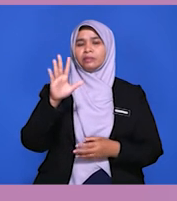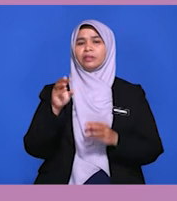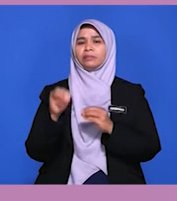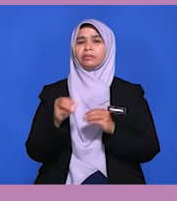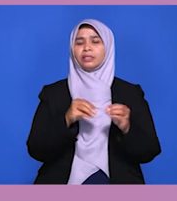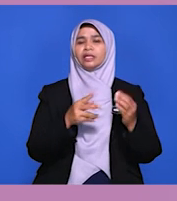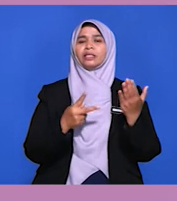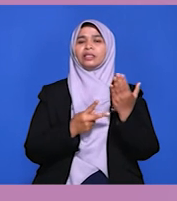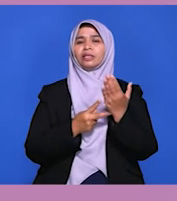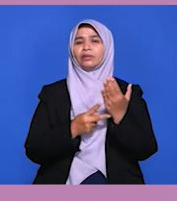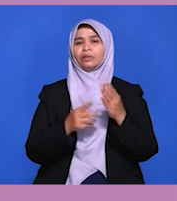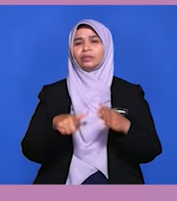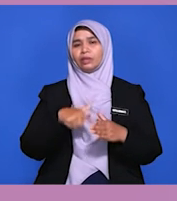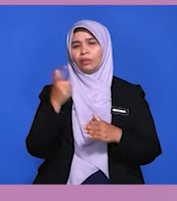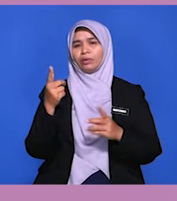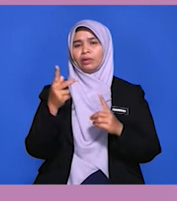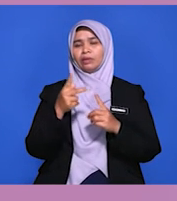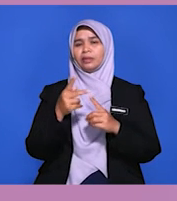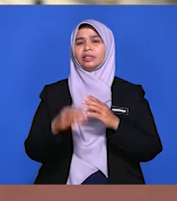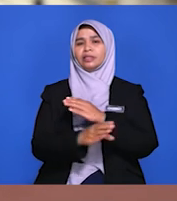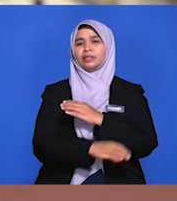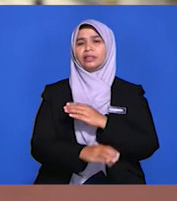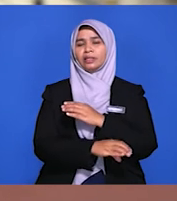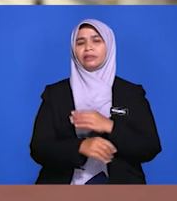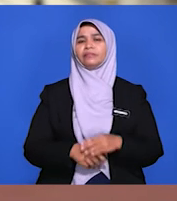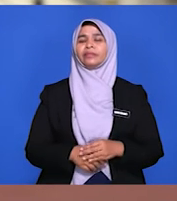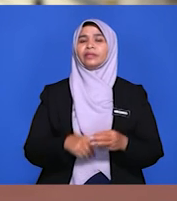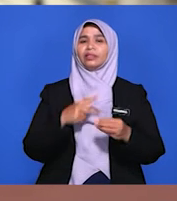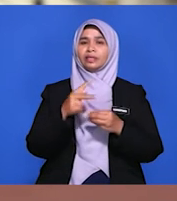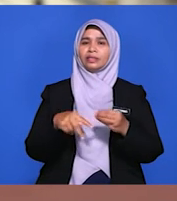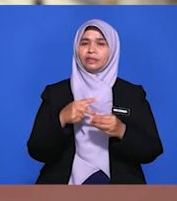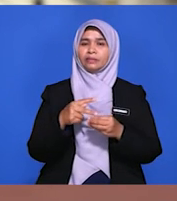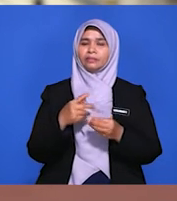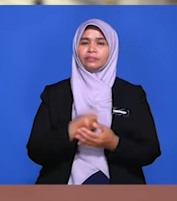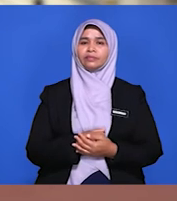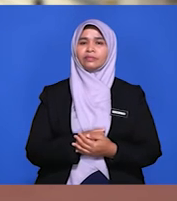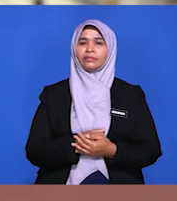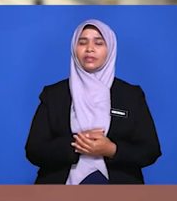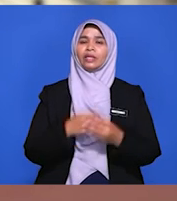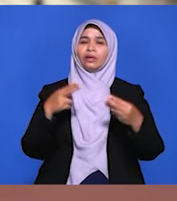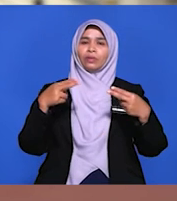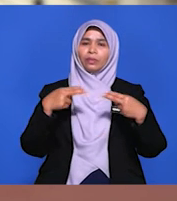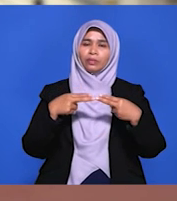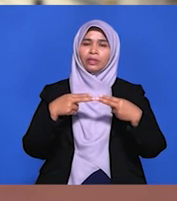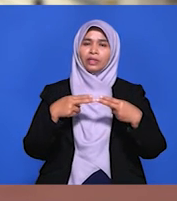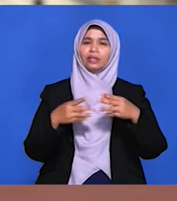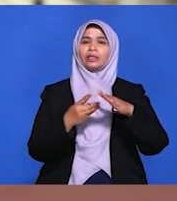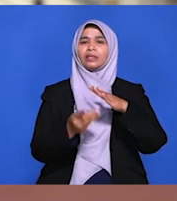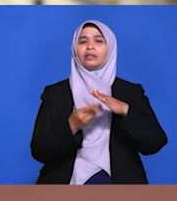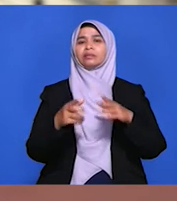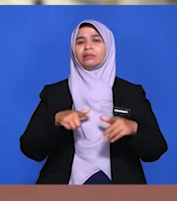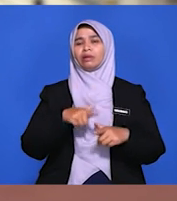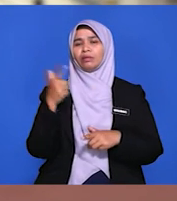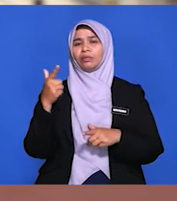teknologi luar ke dalam negara. Baiklah, kesimpulannya dalam pelajaran ini ialah hubungan dasar luar